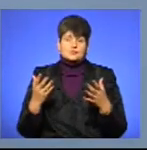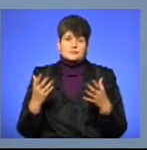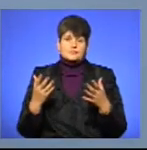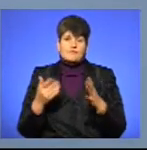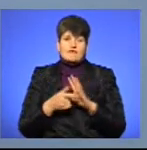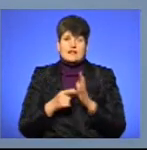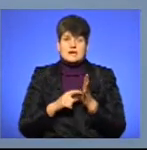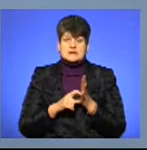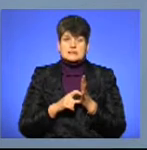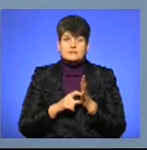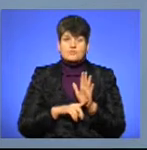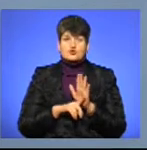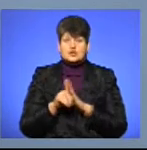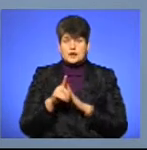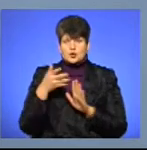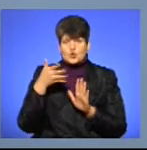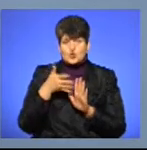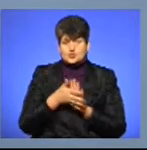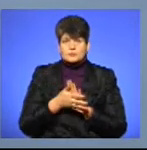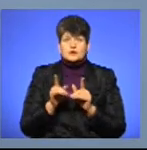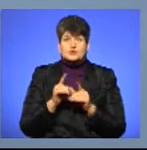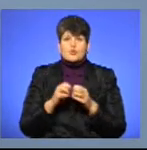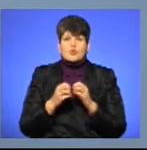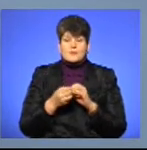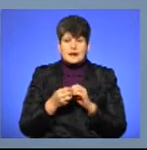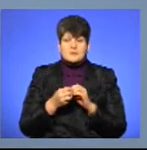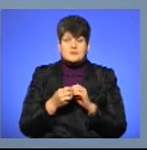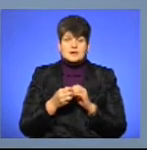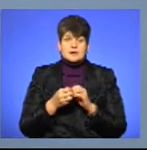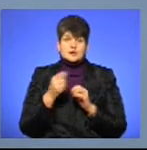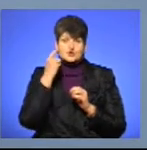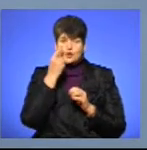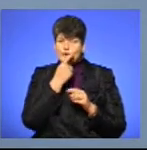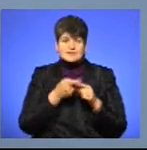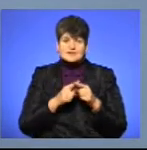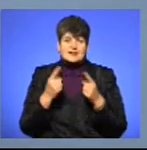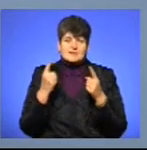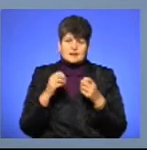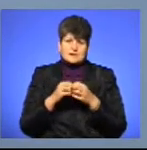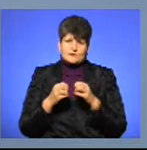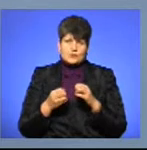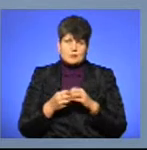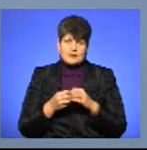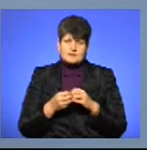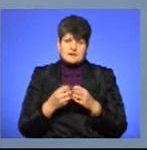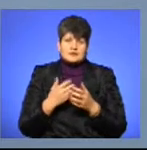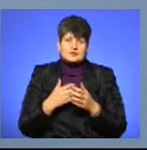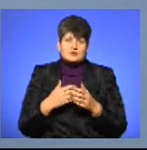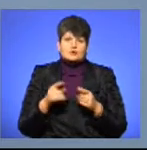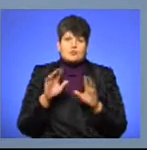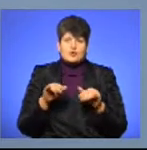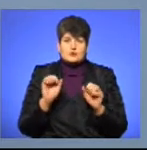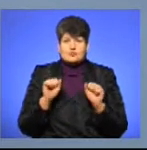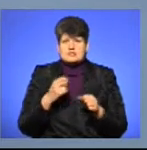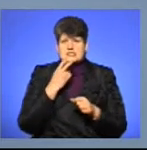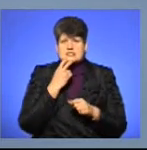так, в класі починають розуміти, що проблеми з зором – це не є ж якісь проблеми великі, заради чого, наприклад, можна потім